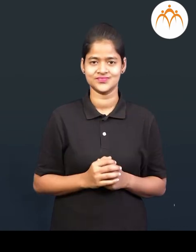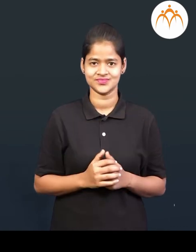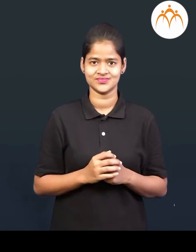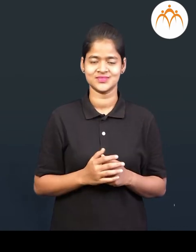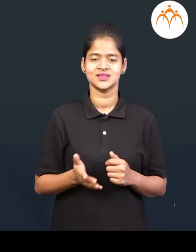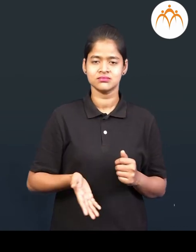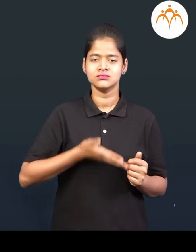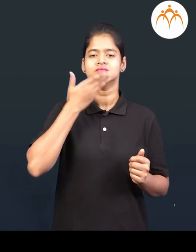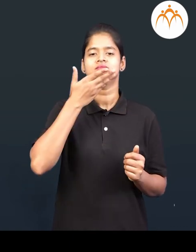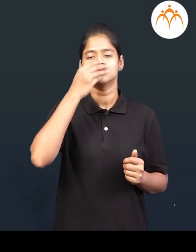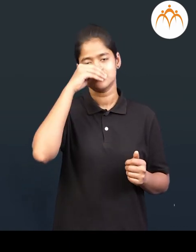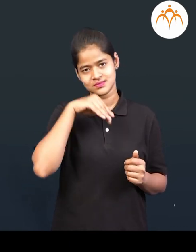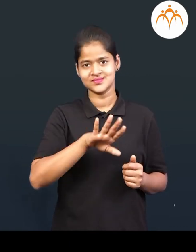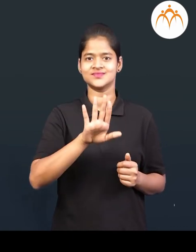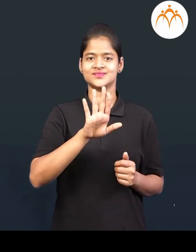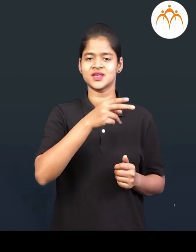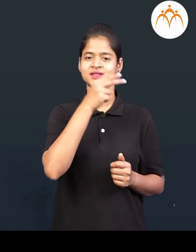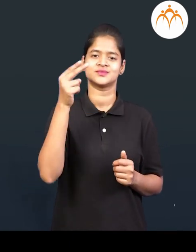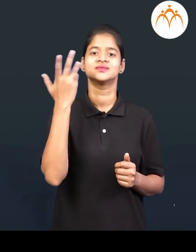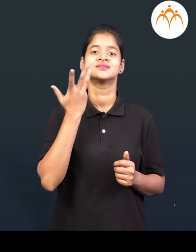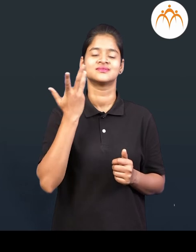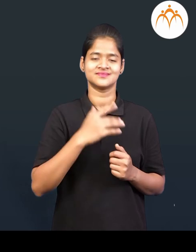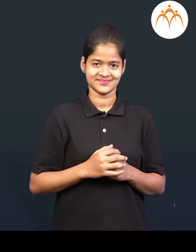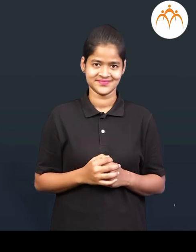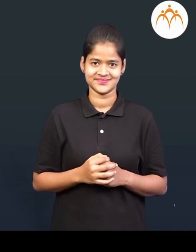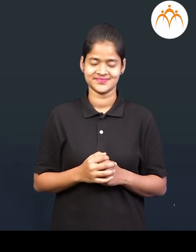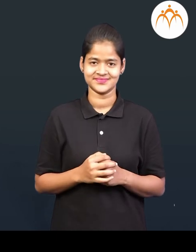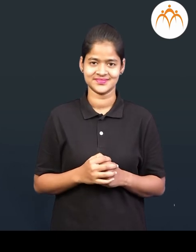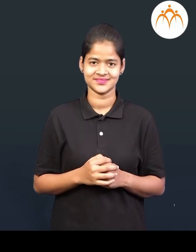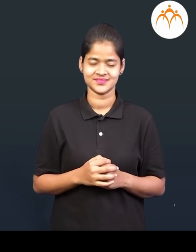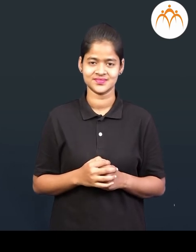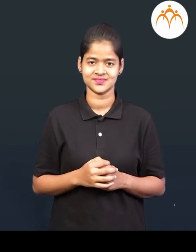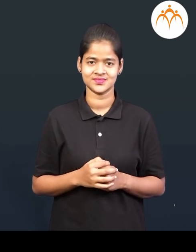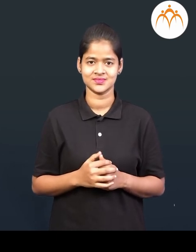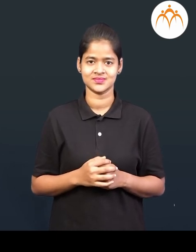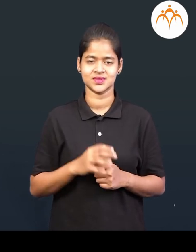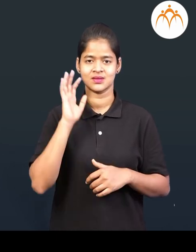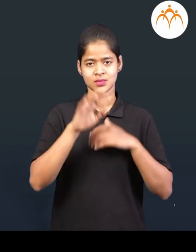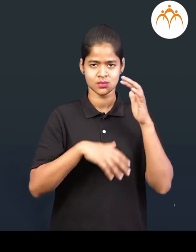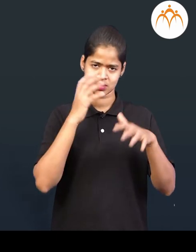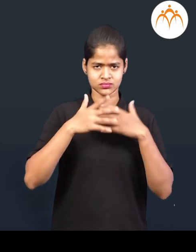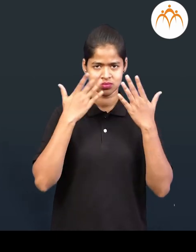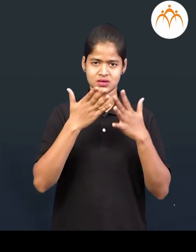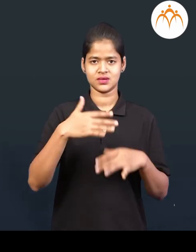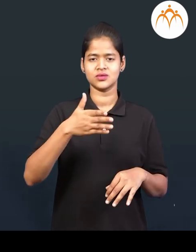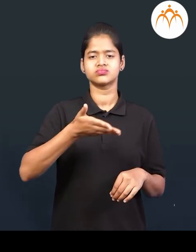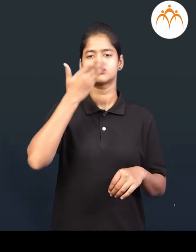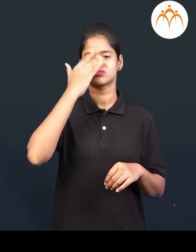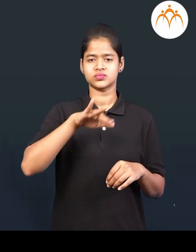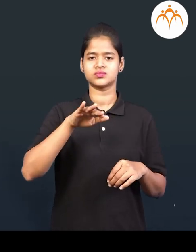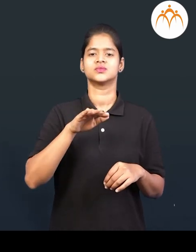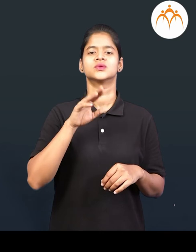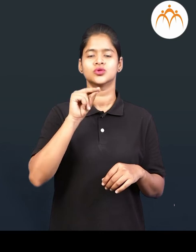श्वास घेने वसोडने याला काय मनताथ? प्राणी श्वसन